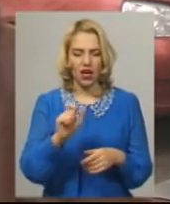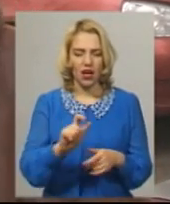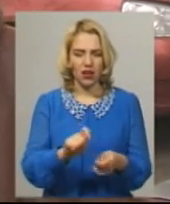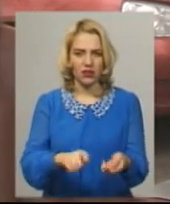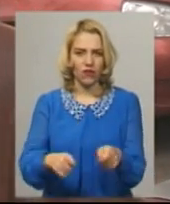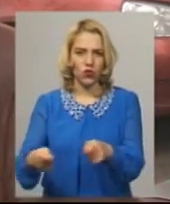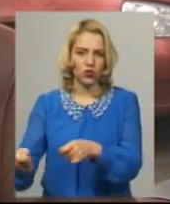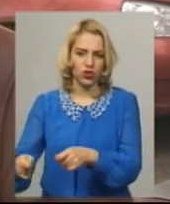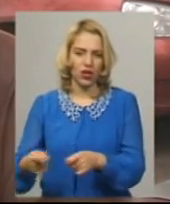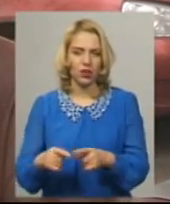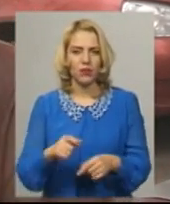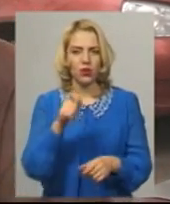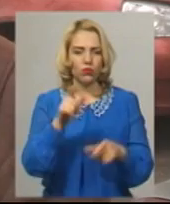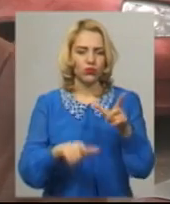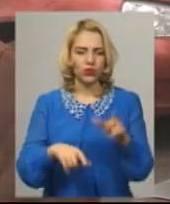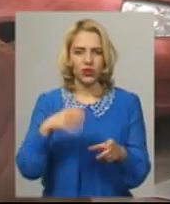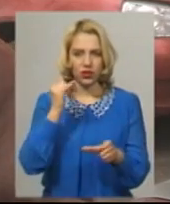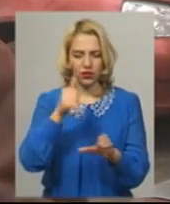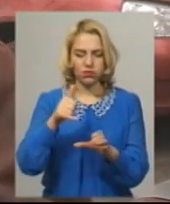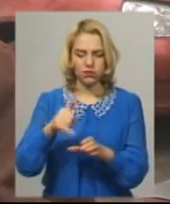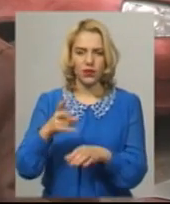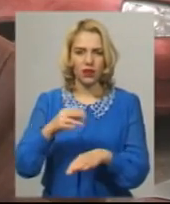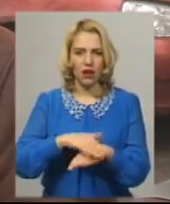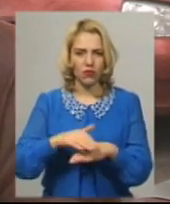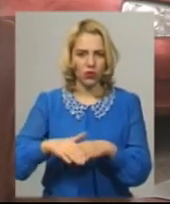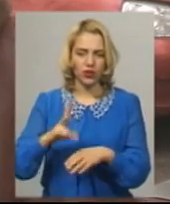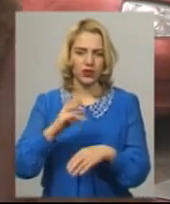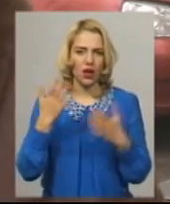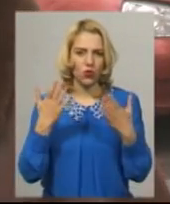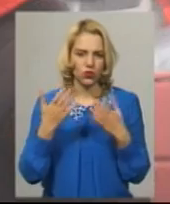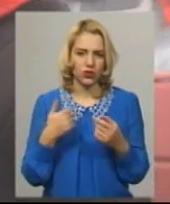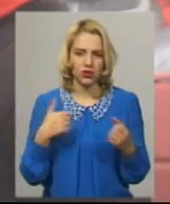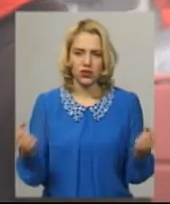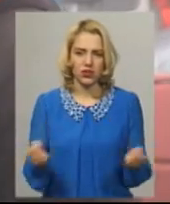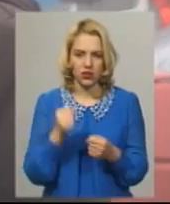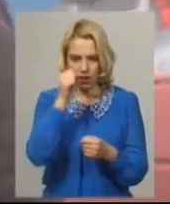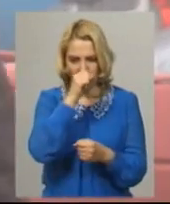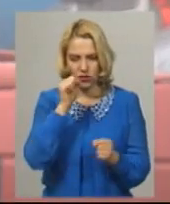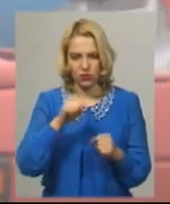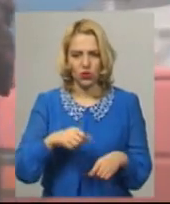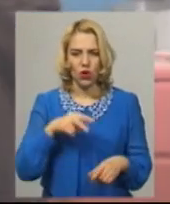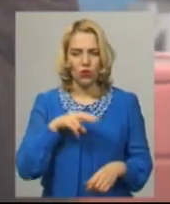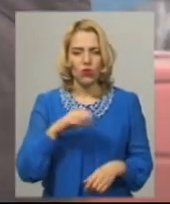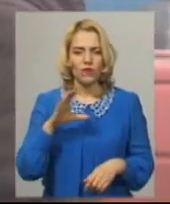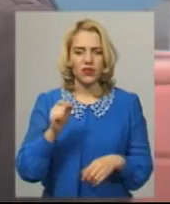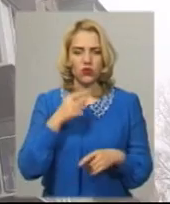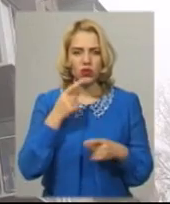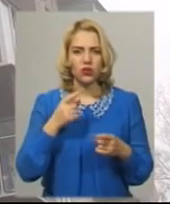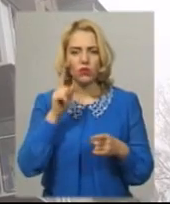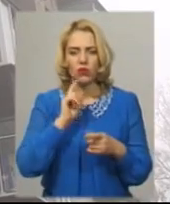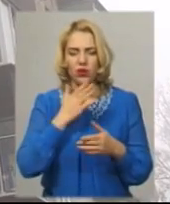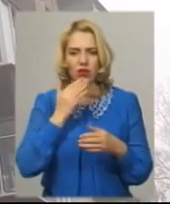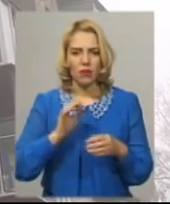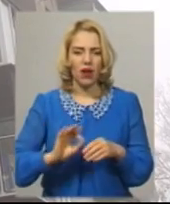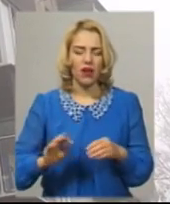комфорками, газ включаємо, бутилками, вибачте, на ноги і на руки кладемо, можна замерзнути. Любов Савчук розповідає, поки